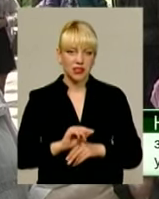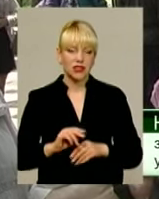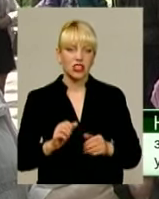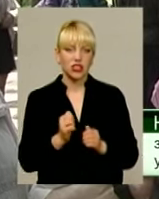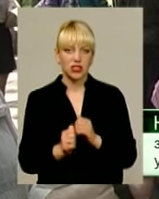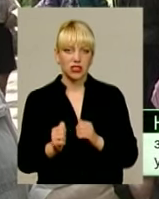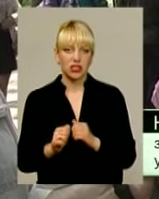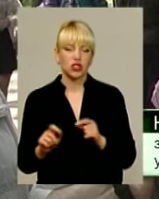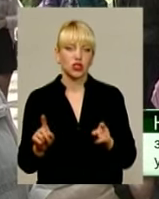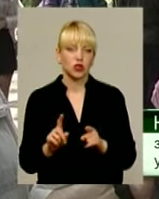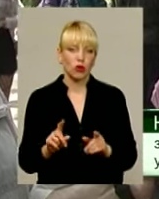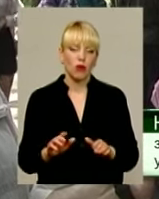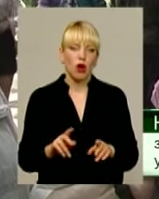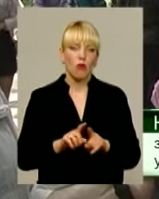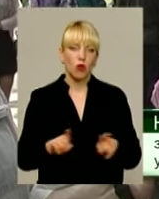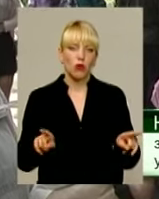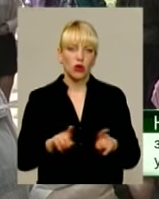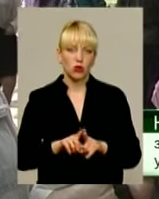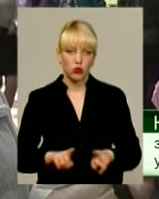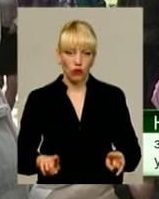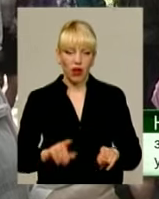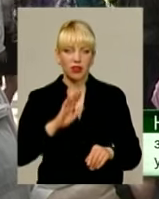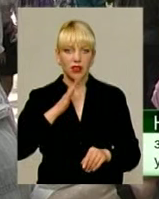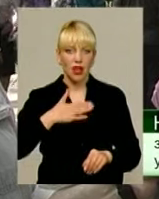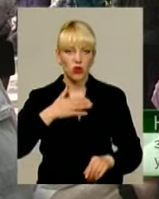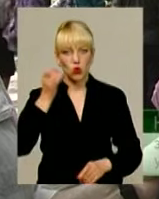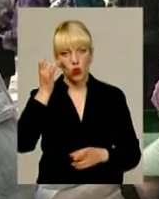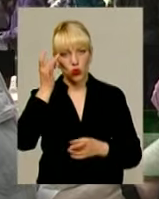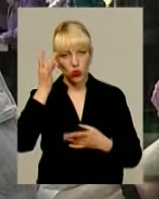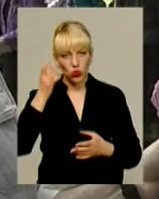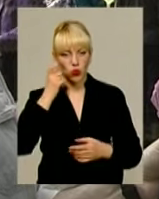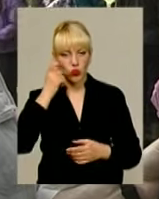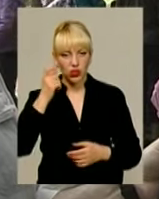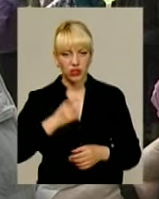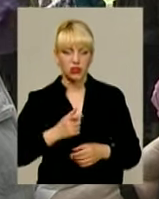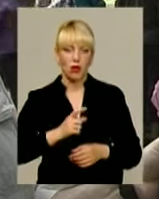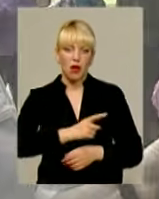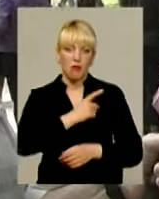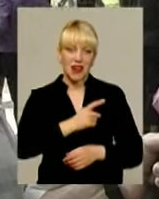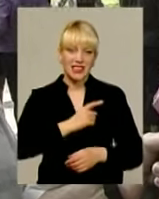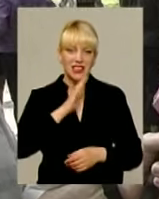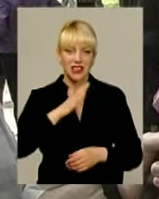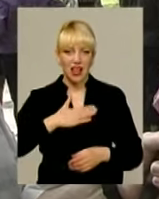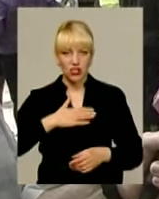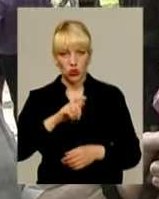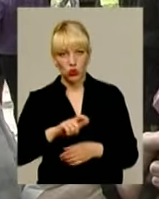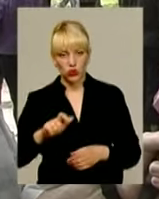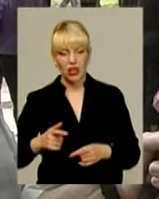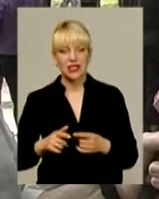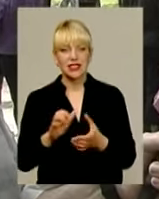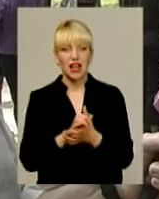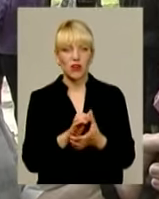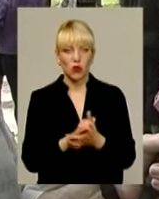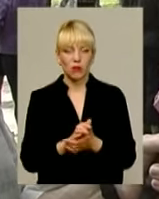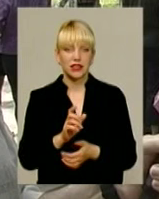того, щоб популяризувати, по-перше, нашу українську культуру, майстерність наших майстринь, знайомити з майстерністю